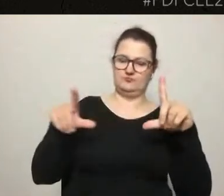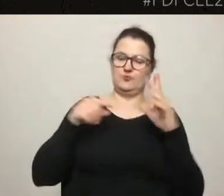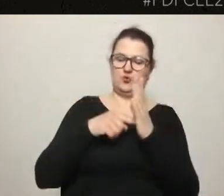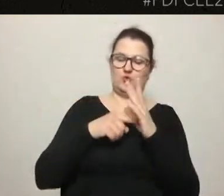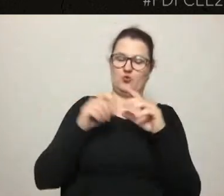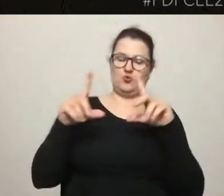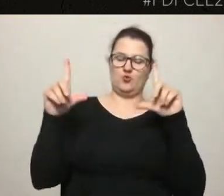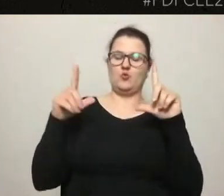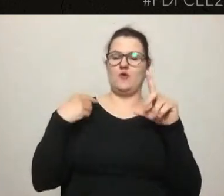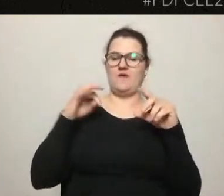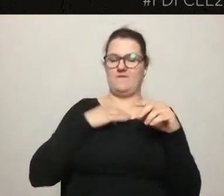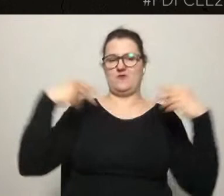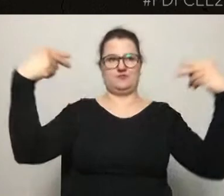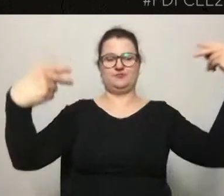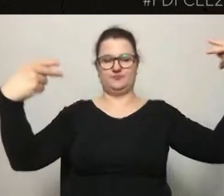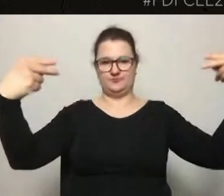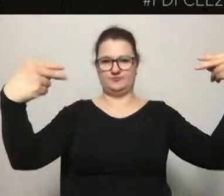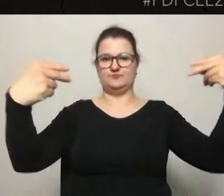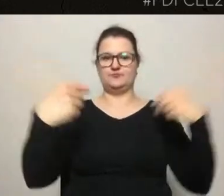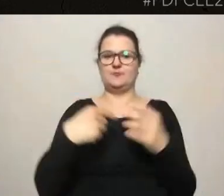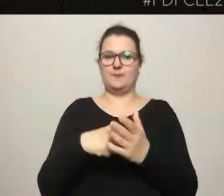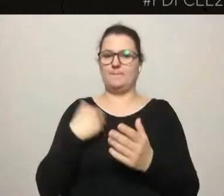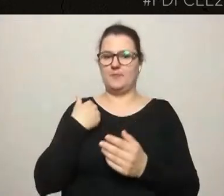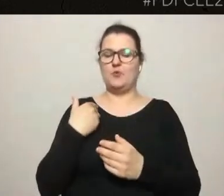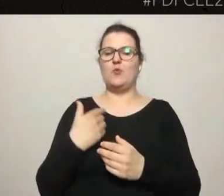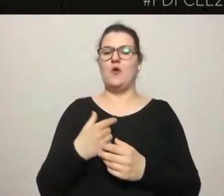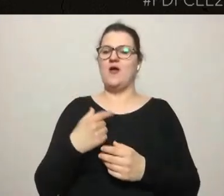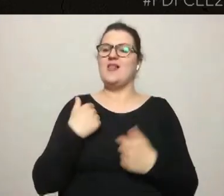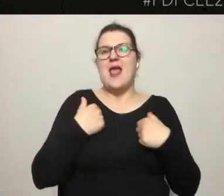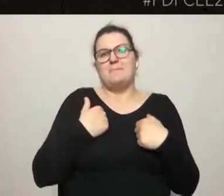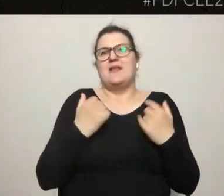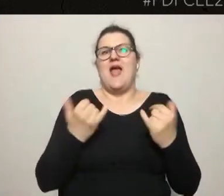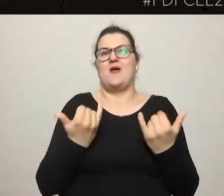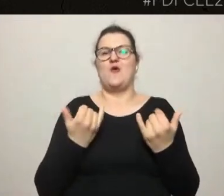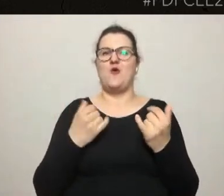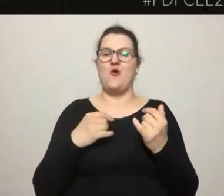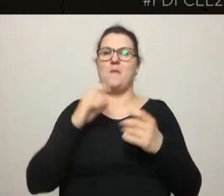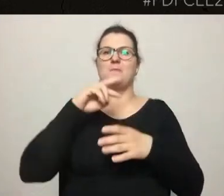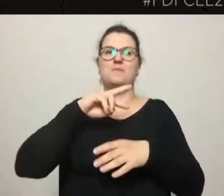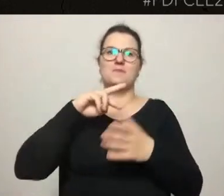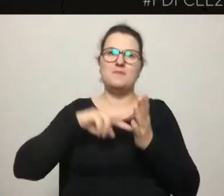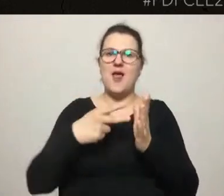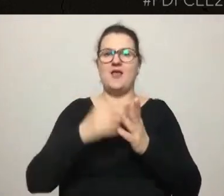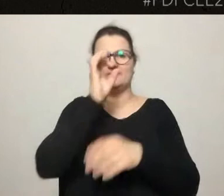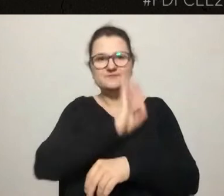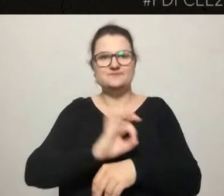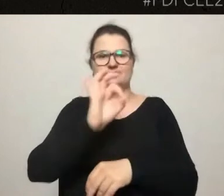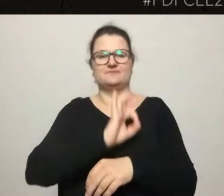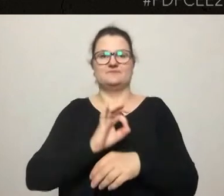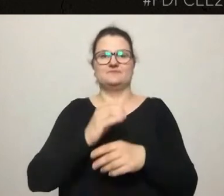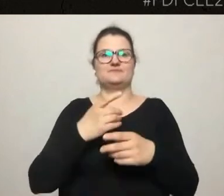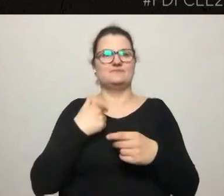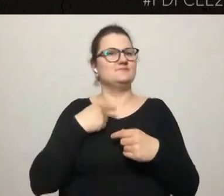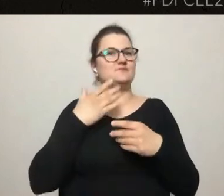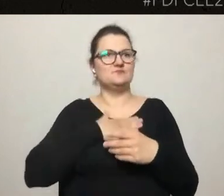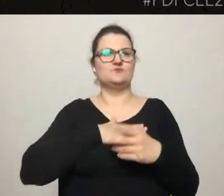jednym z takich dla mnie jako urbanisty i osoby, która jest praktykiem participacji i walczy o to, żeby to było stosowane w moim środowisku jest